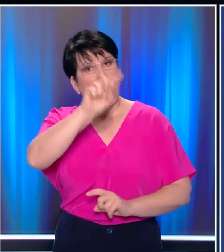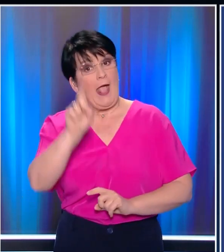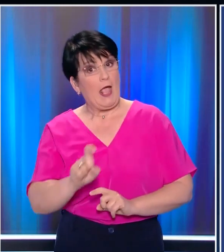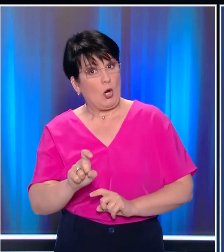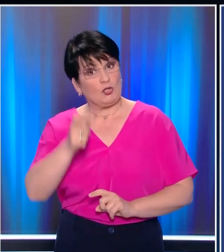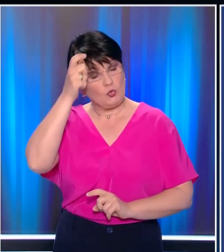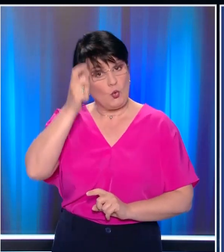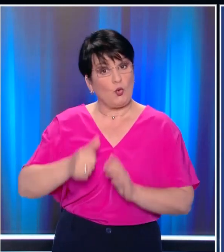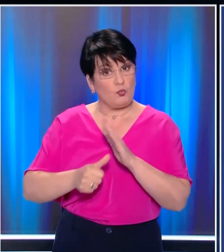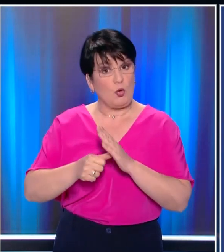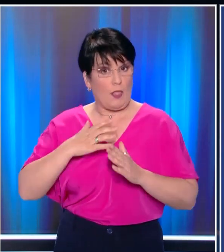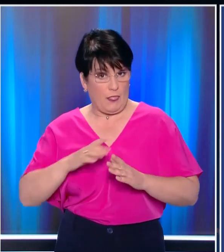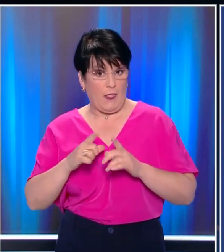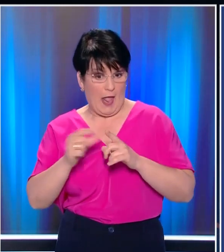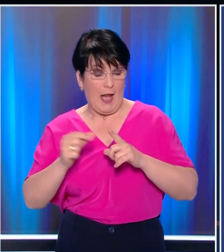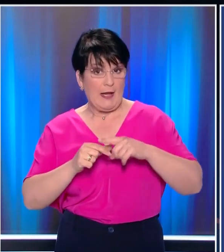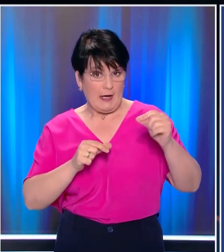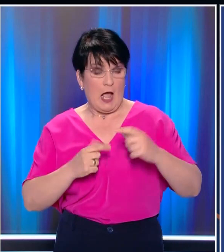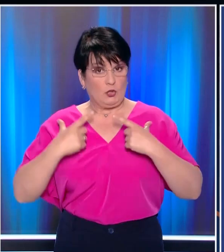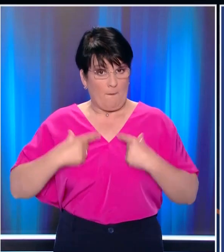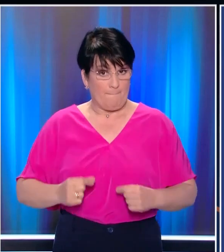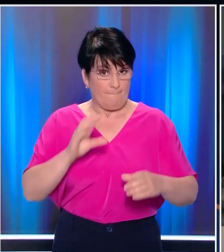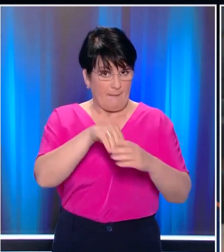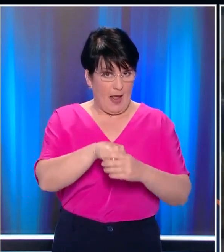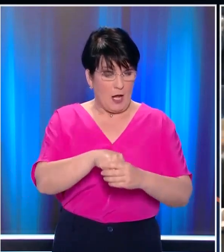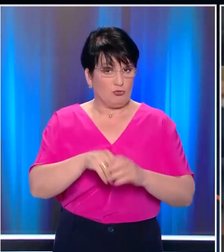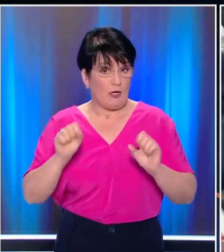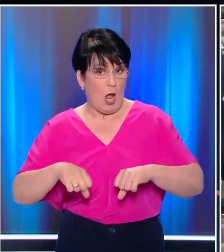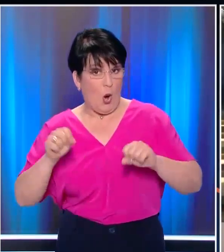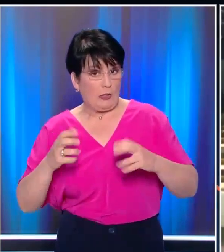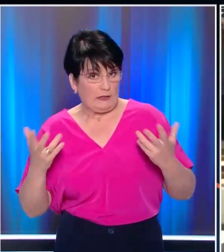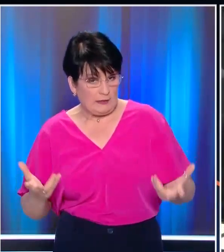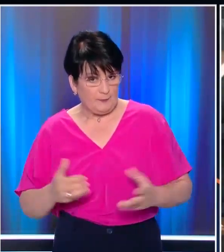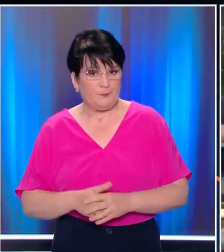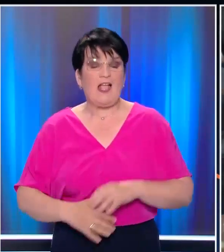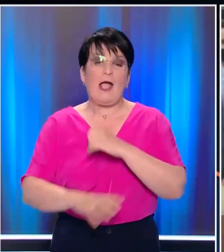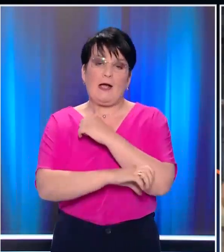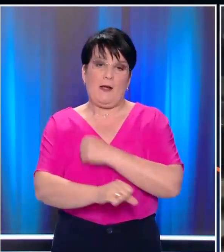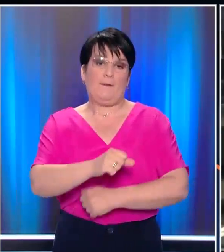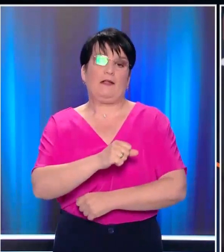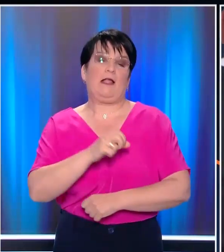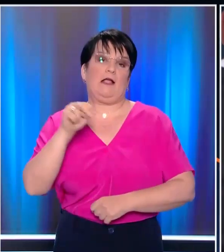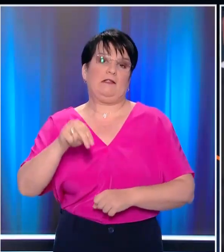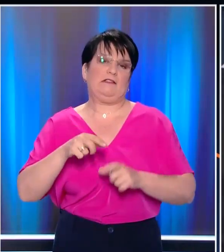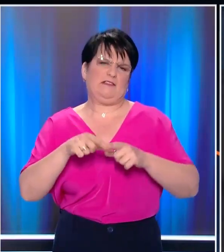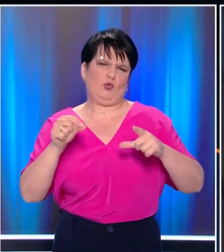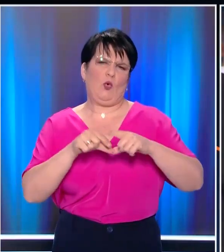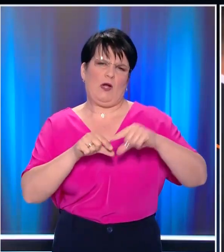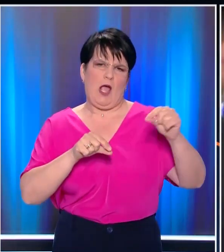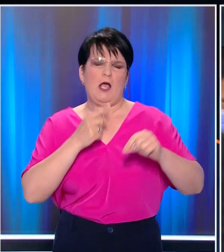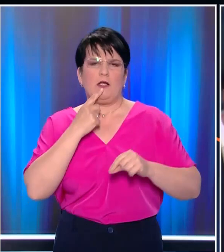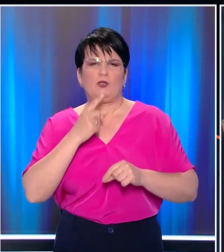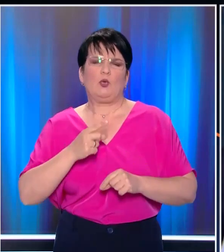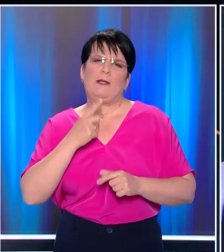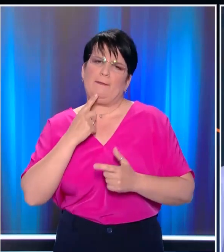είναι, θέλει πραγματικά να είναι μέρος της ένωσης αξιών μας Ο γενικός γραμματέας του ΝΑΤΟ πάντως δεν μπόρεσε να κρύψει τα φιλικά του αισθήματα